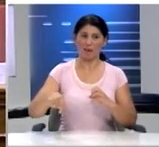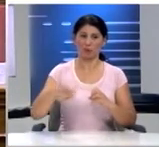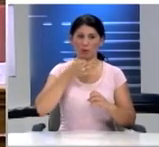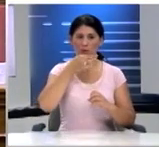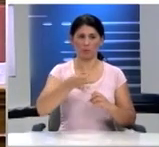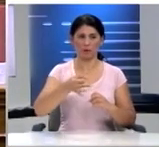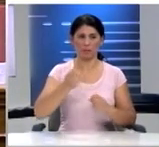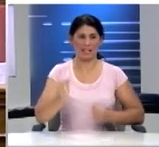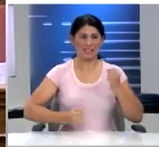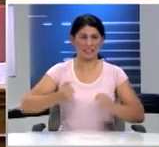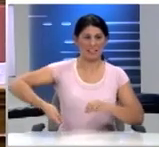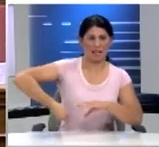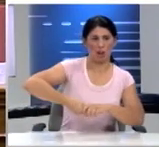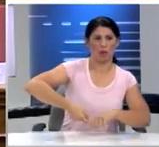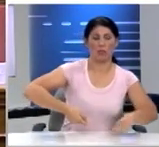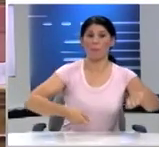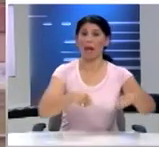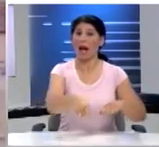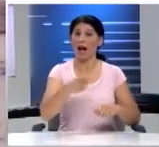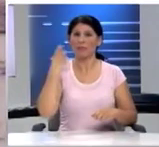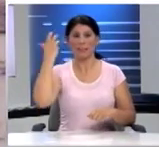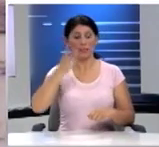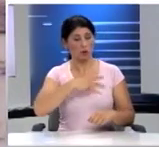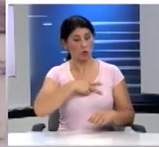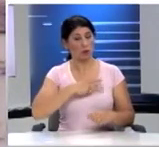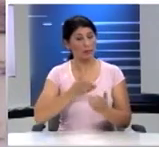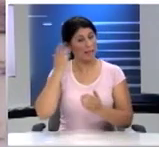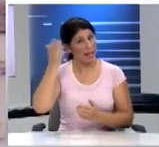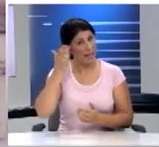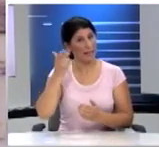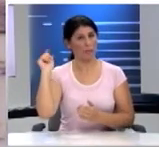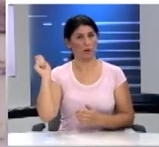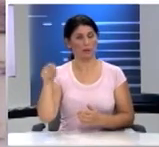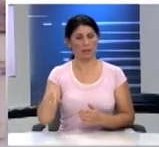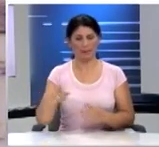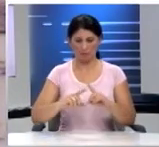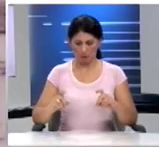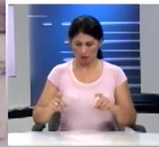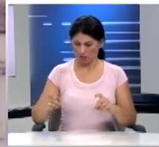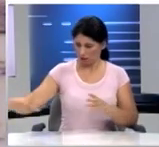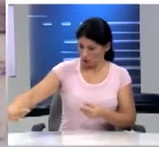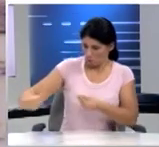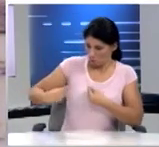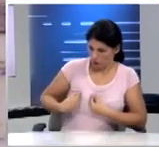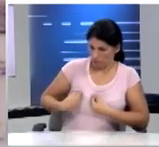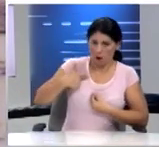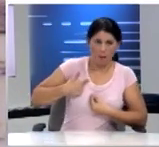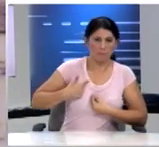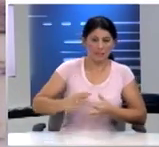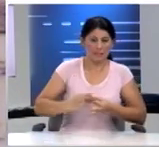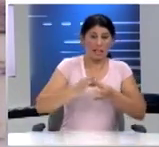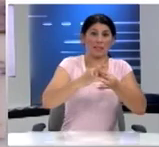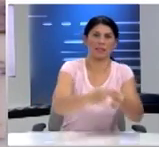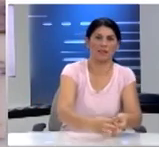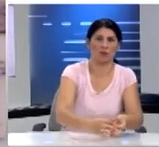που σας είπα γιατί αυτή είναι η σωστή έννοια της πολιτικής να παίρνεις τα πράγματα από ένα σημείο και να το πηγαίνεις πολύ παραπέρα